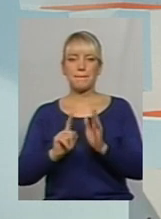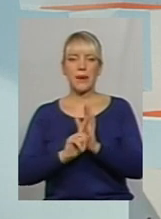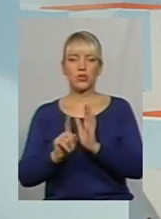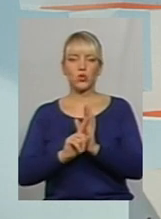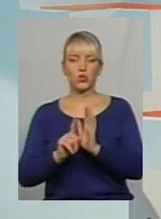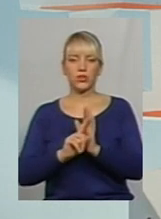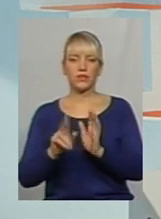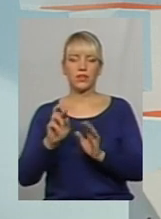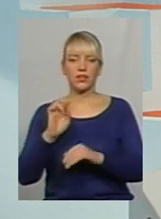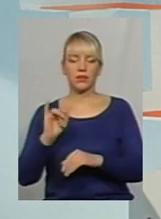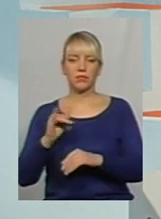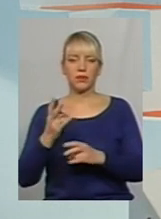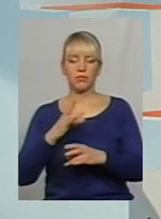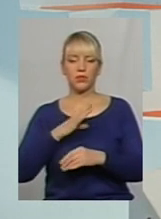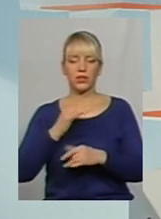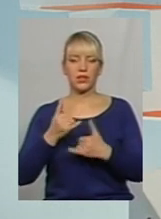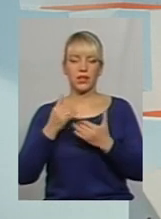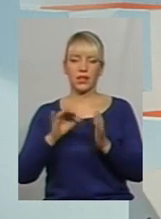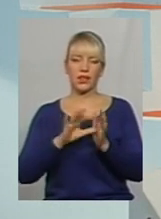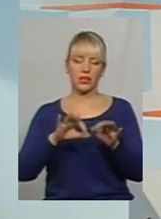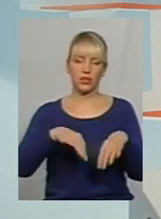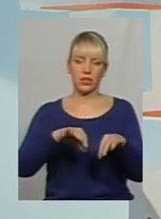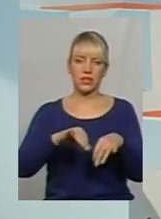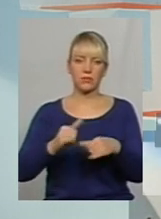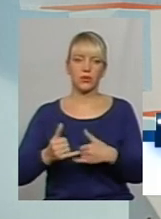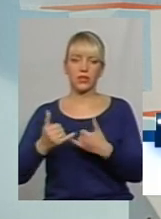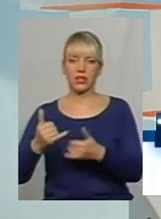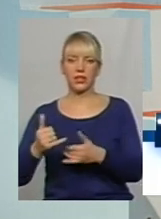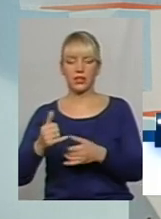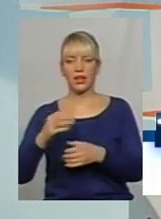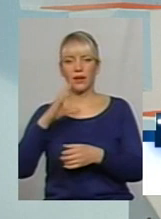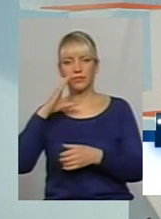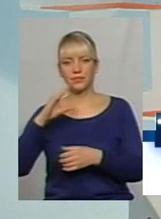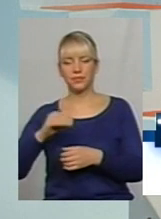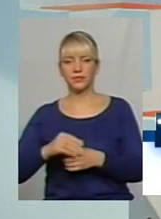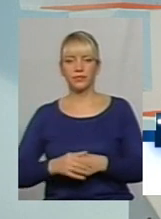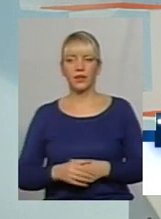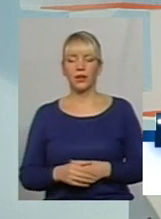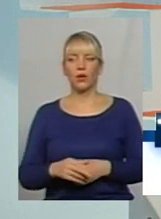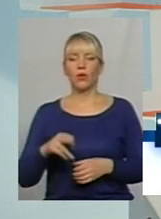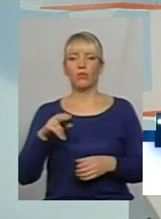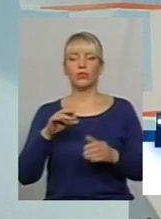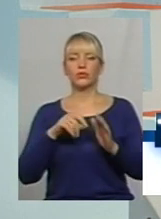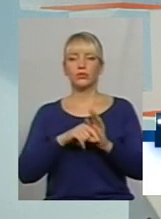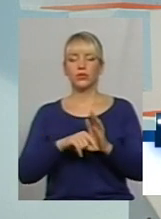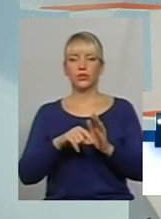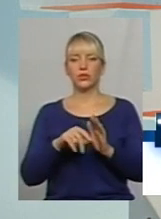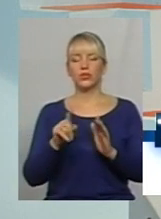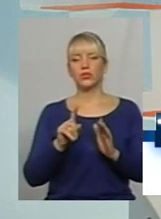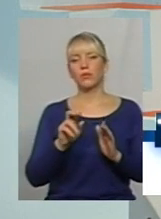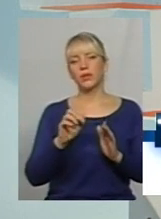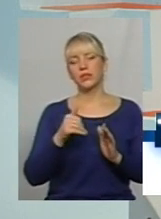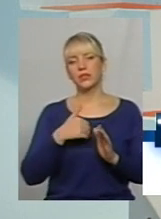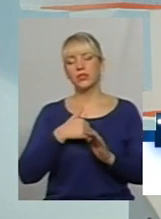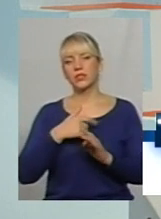були як для електротранспорту, так і для автотранспорту. По суті, що хотілося б відмітити,